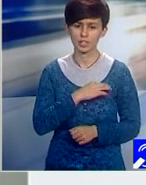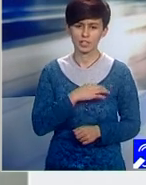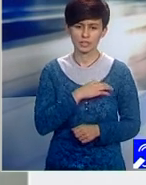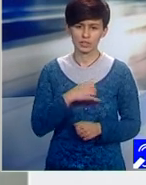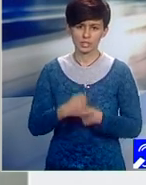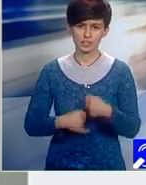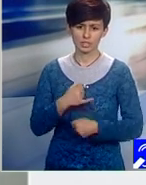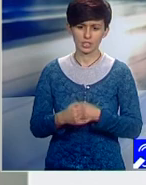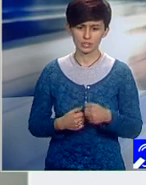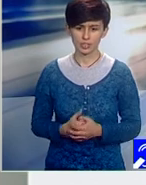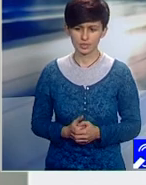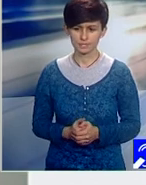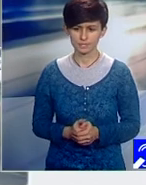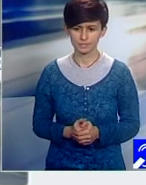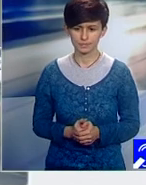Internaționale.